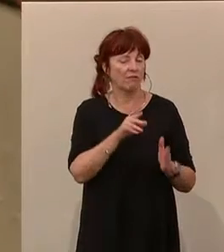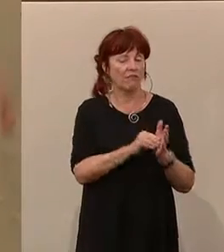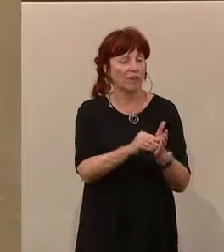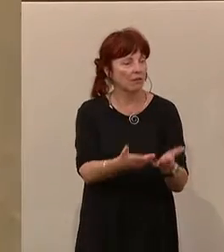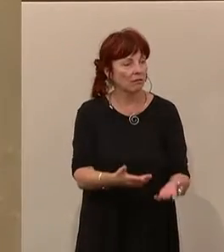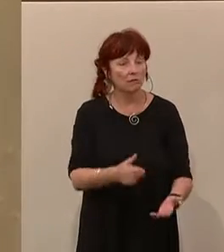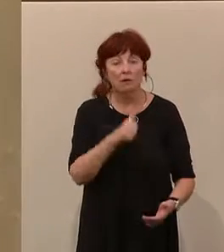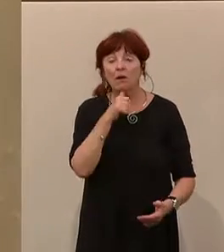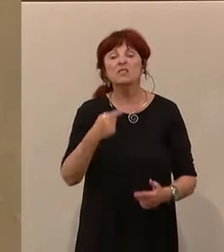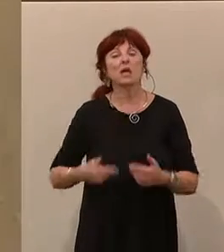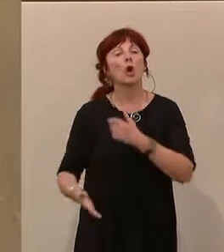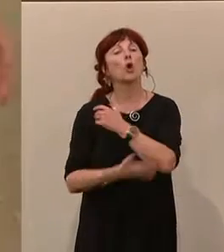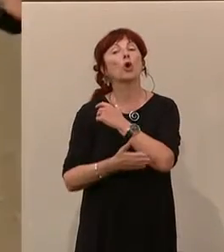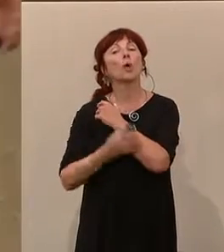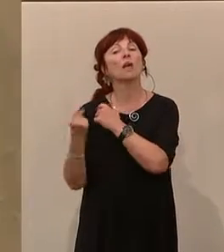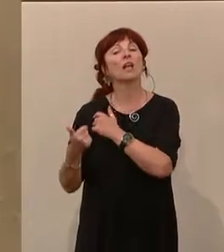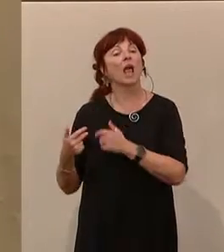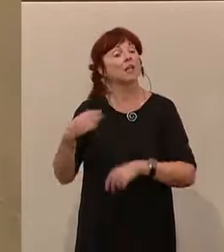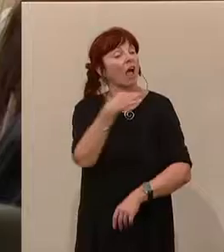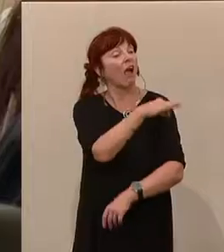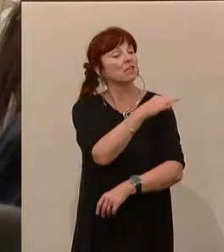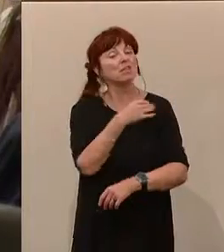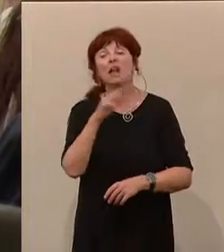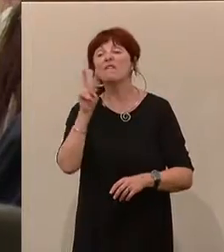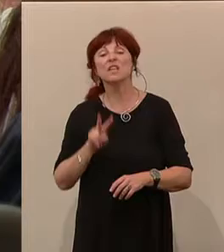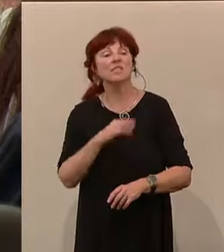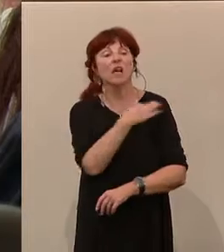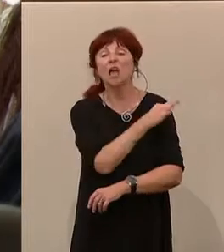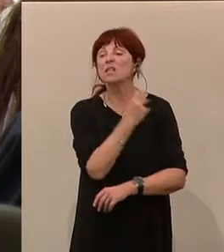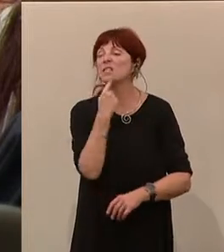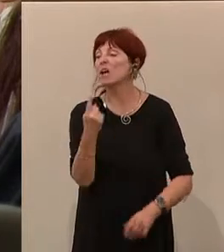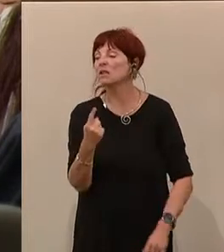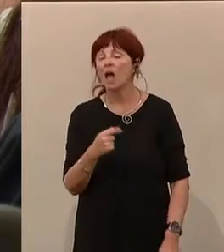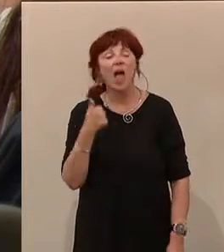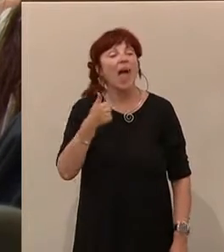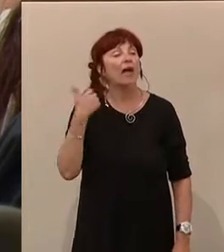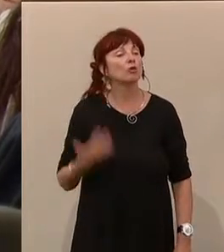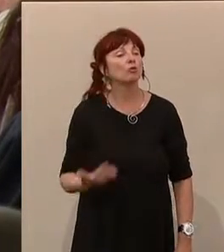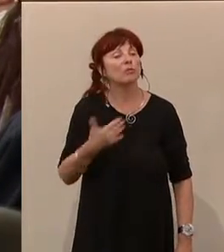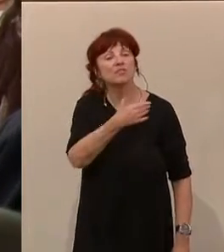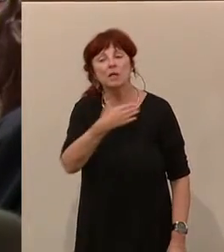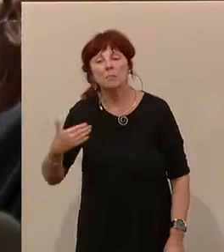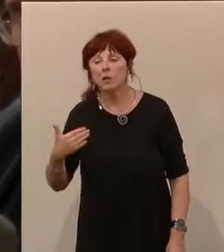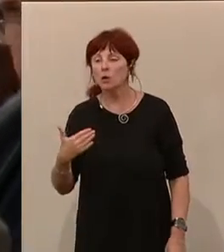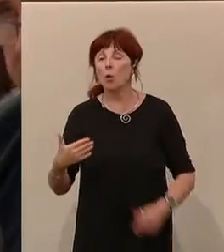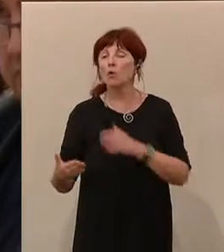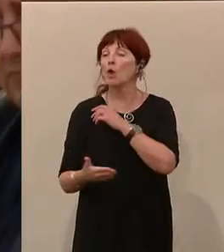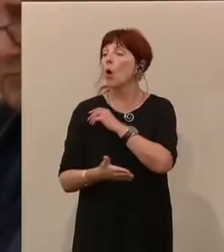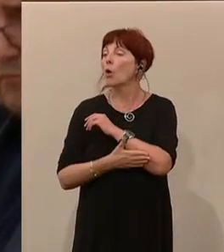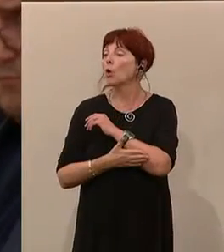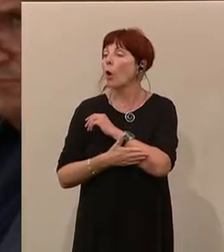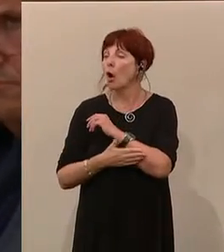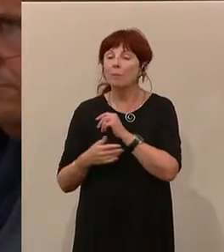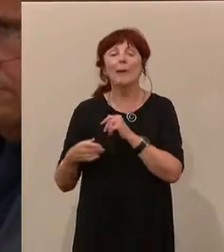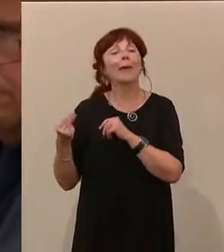Sie reden immer vom Körpergeld für unseren Kanzler und Vizekanzler. 51 Millionen Körpergeld wird hier immer aufgehalten. Vergessen dabei